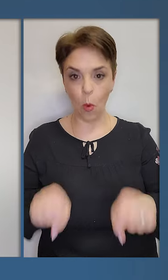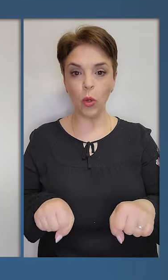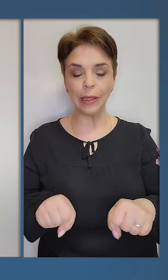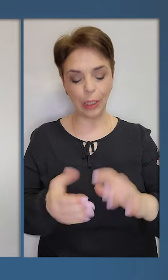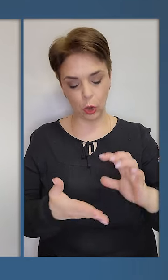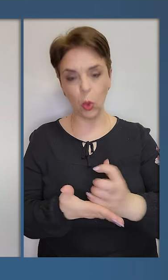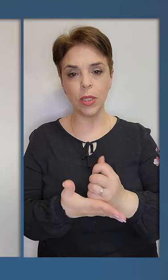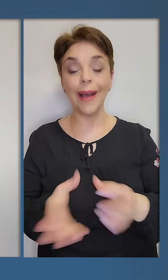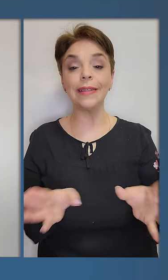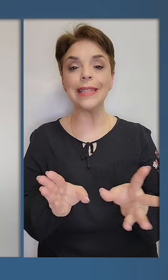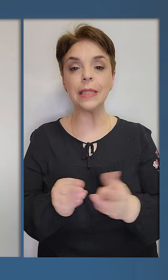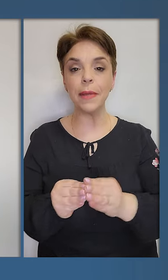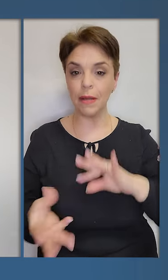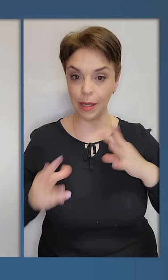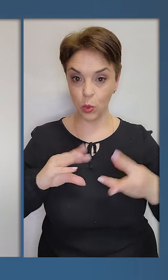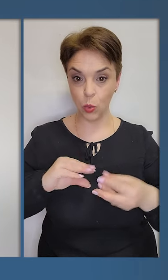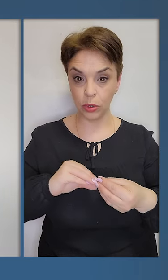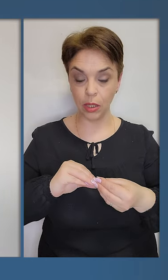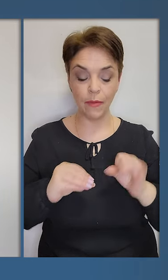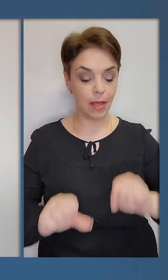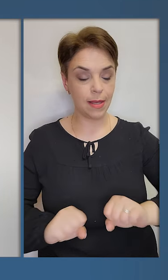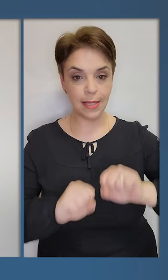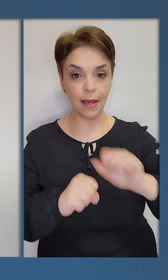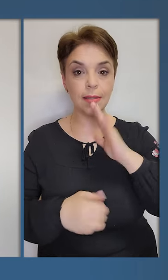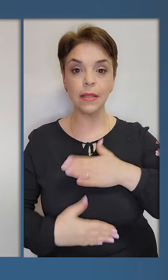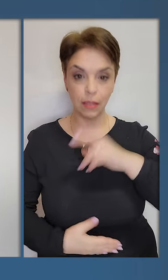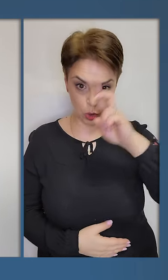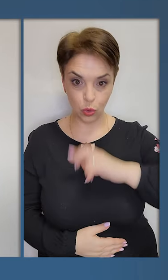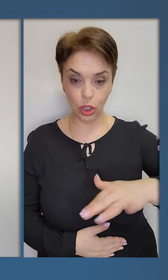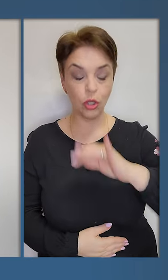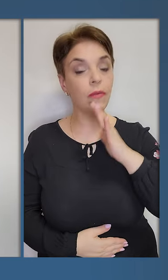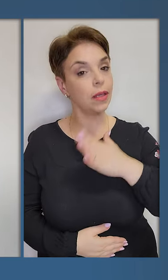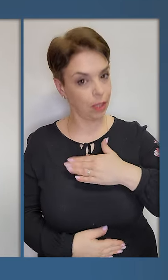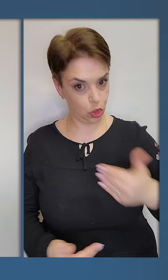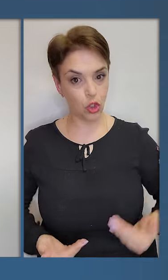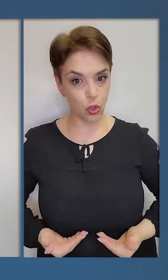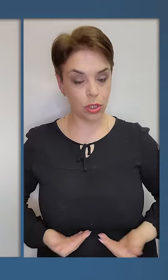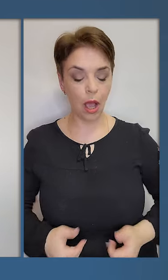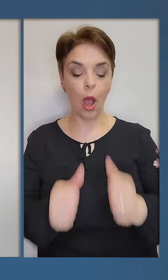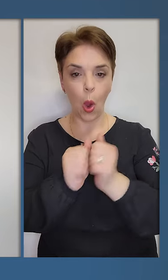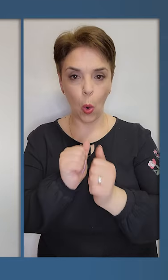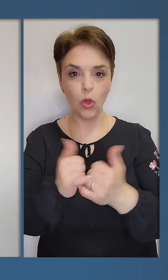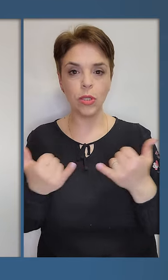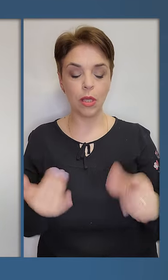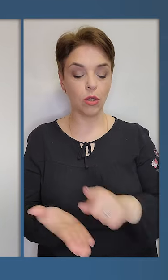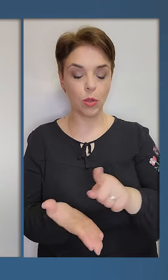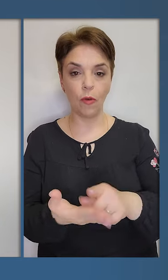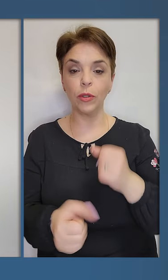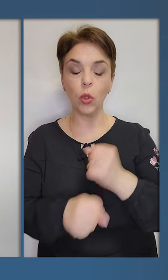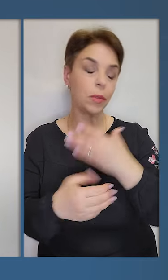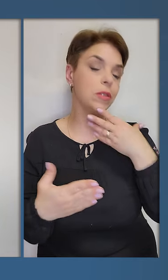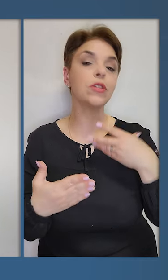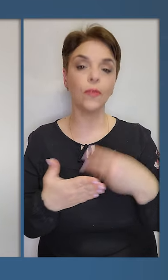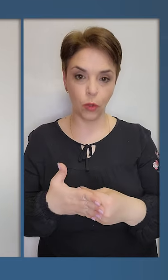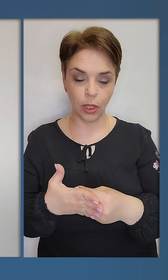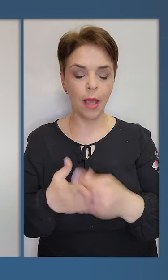могли досягати спільних результатів і захистити нашу державу і наше життя. Кожен зараз повинен